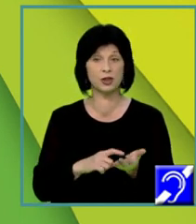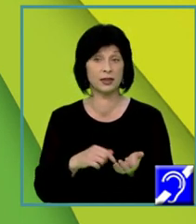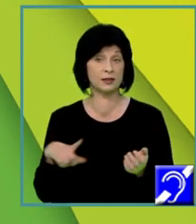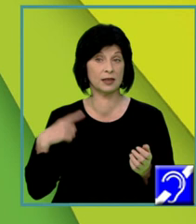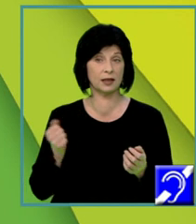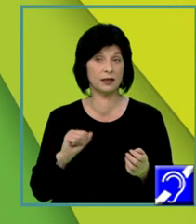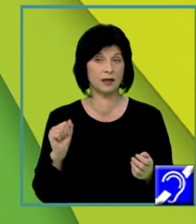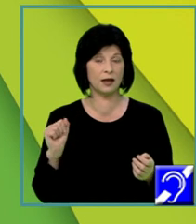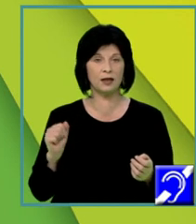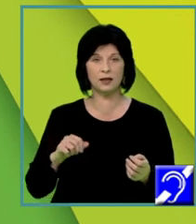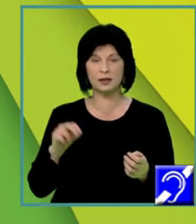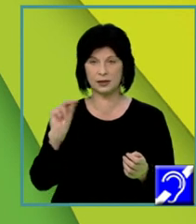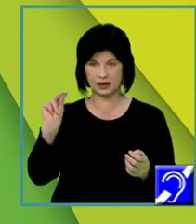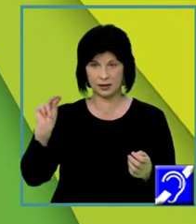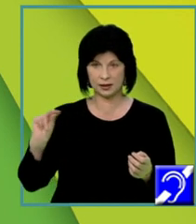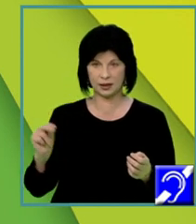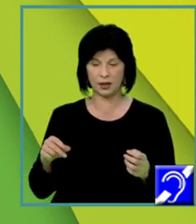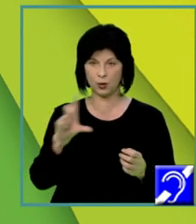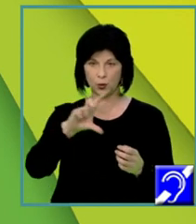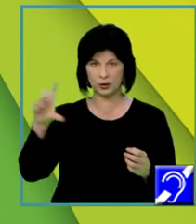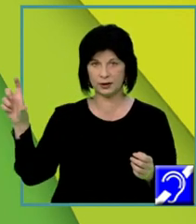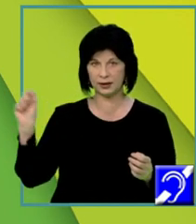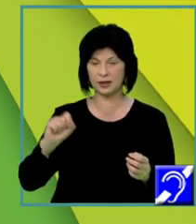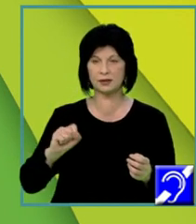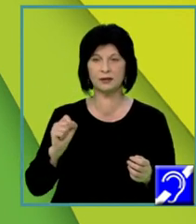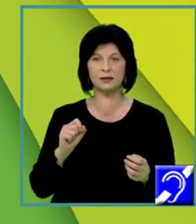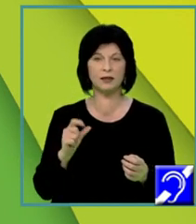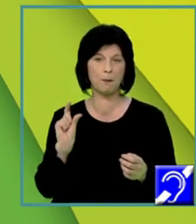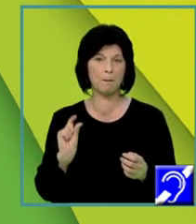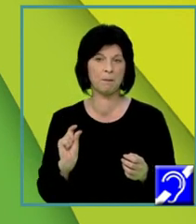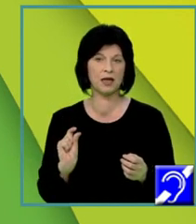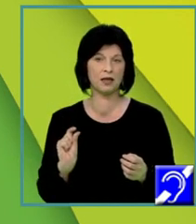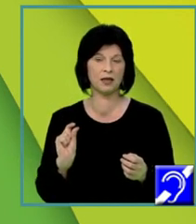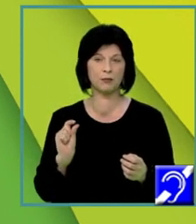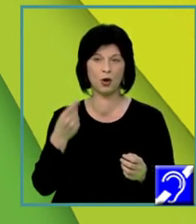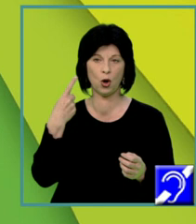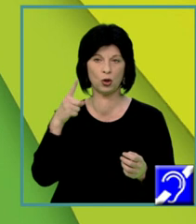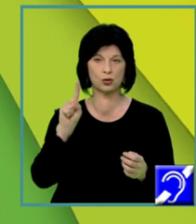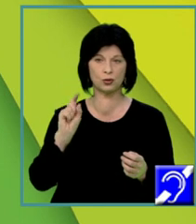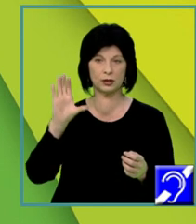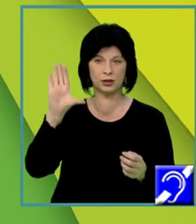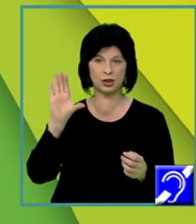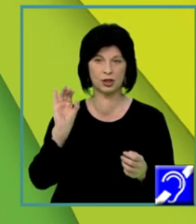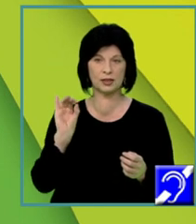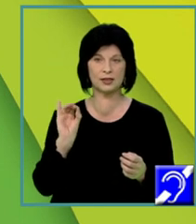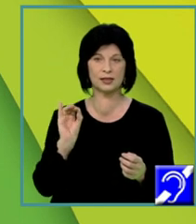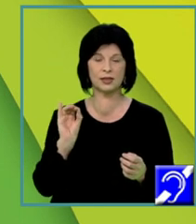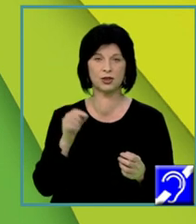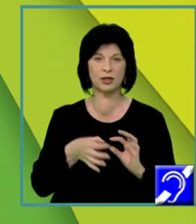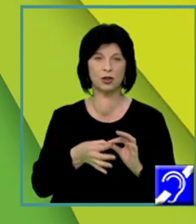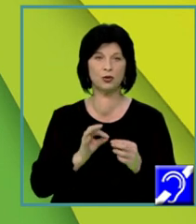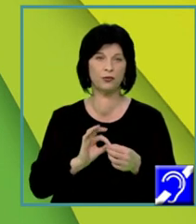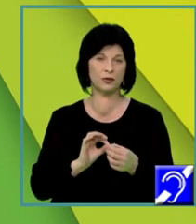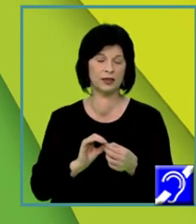dacă practicarea unui sport înseamnă, implică asumarea sau nu a unor riscuri. Fragmentul